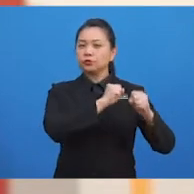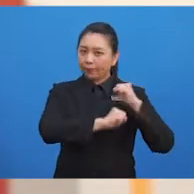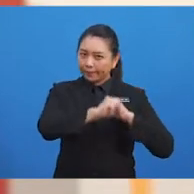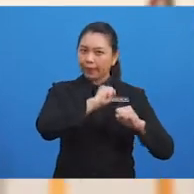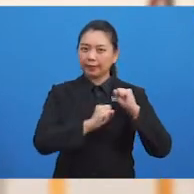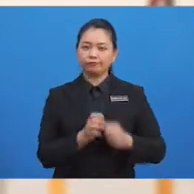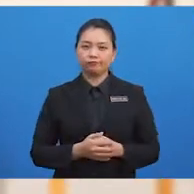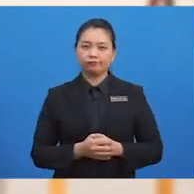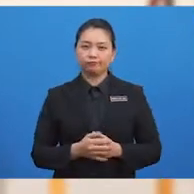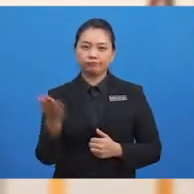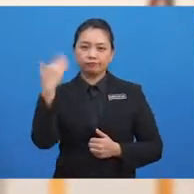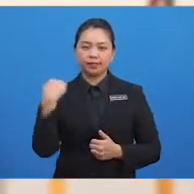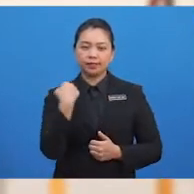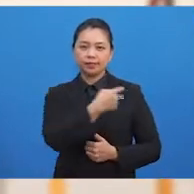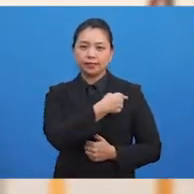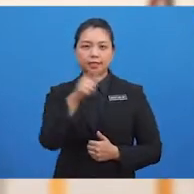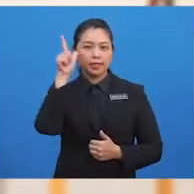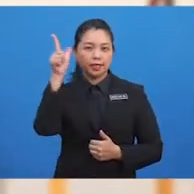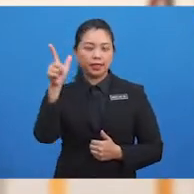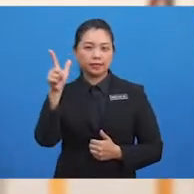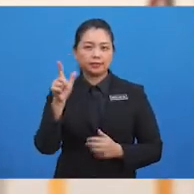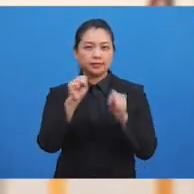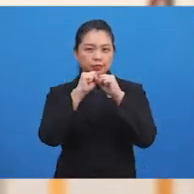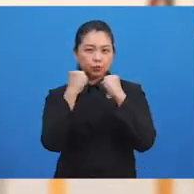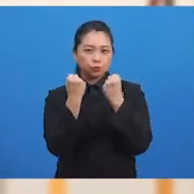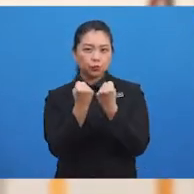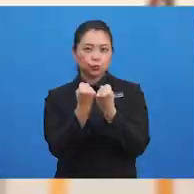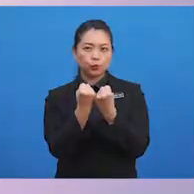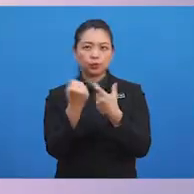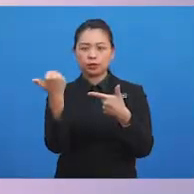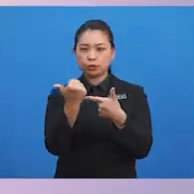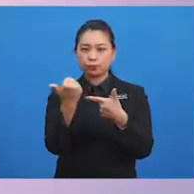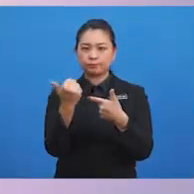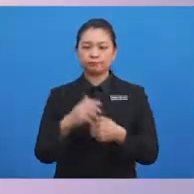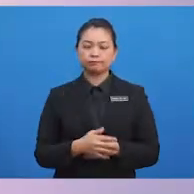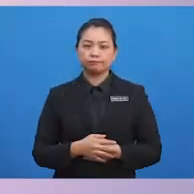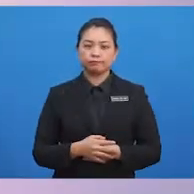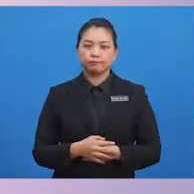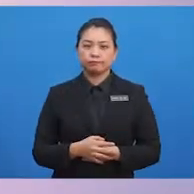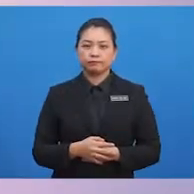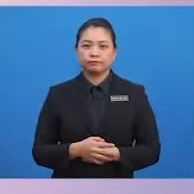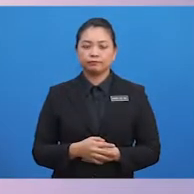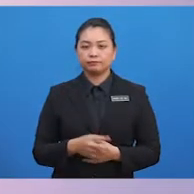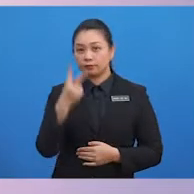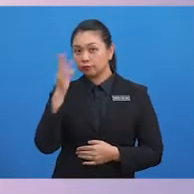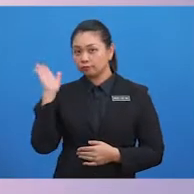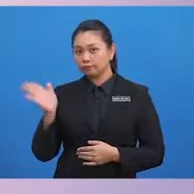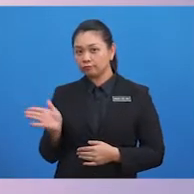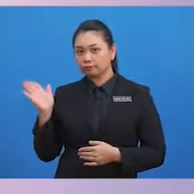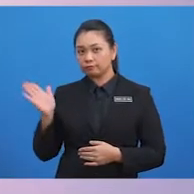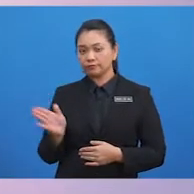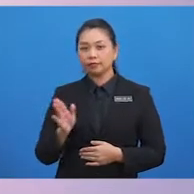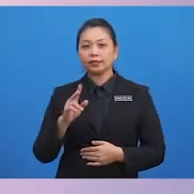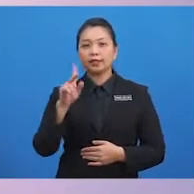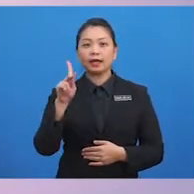Mari kita lihat situasi yang kedua pula. Kawiri